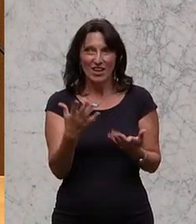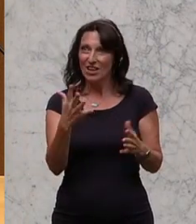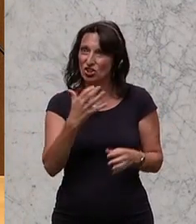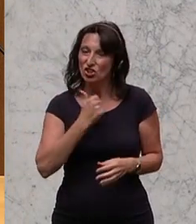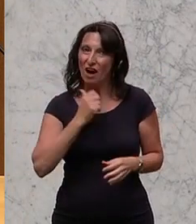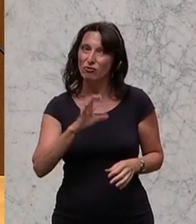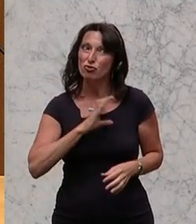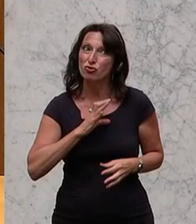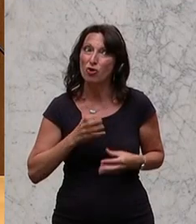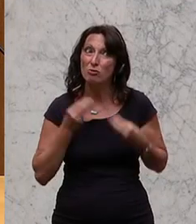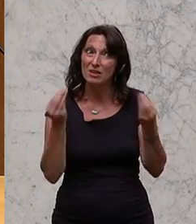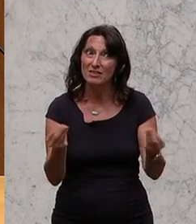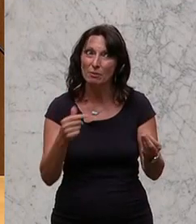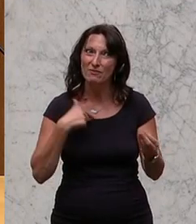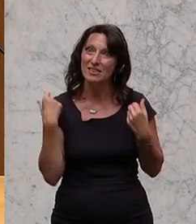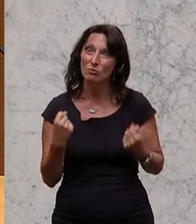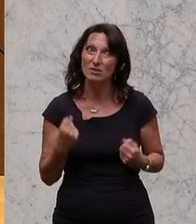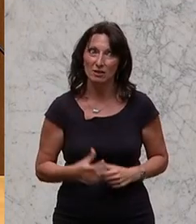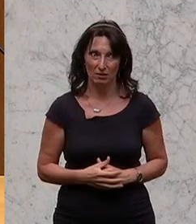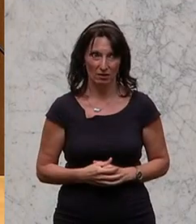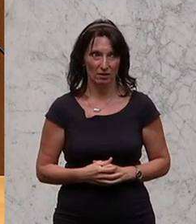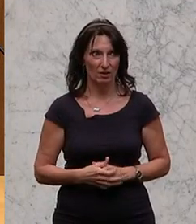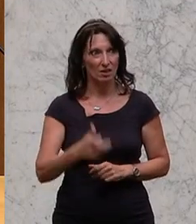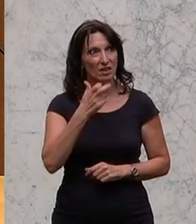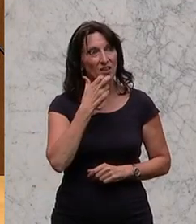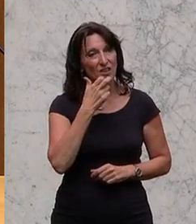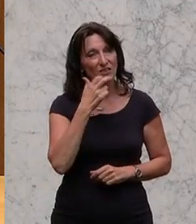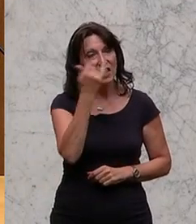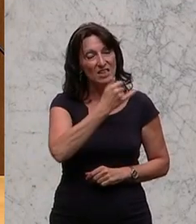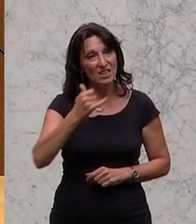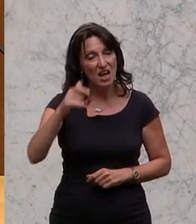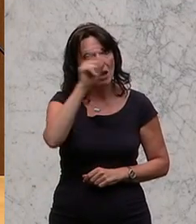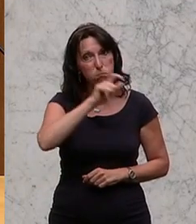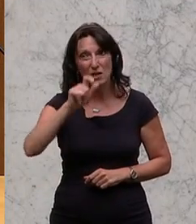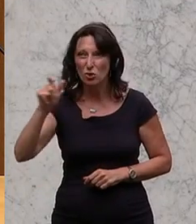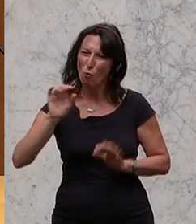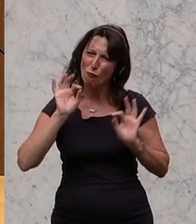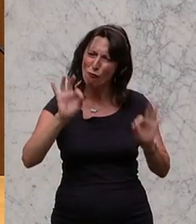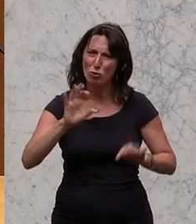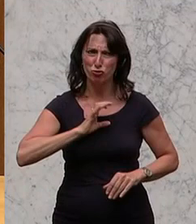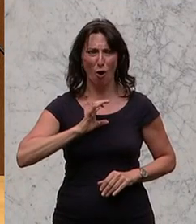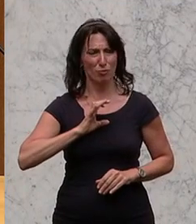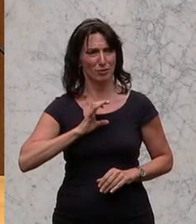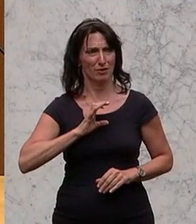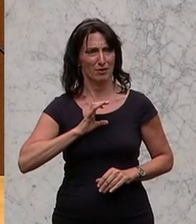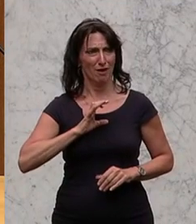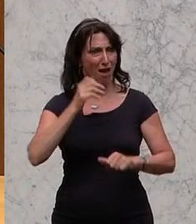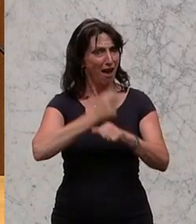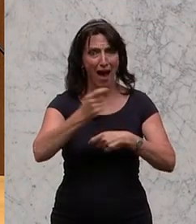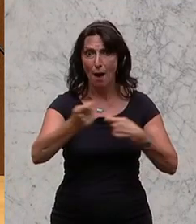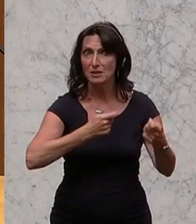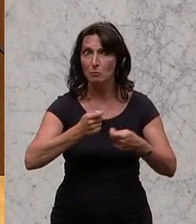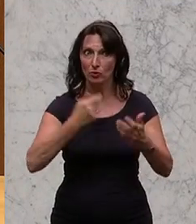tiefe Überzeugung. Wir wollen Chancen schaffen für jede einzelne Person. Ob das am Arbeitsmarkt ist, deswegen ist uns der